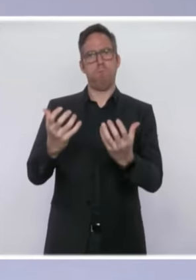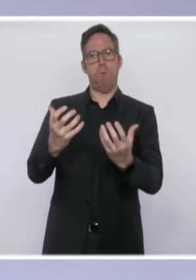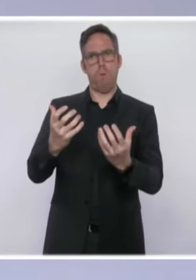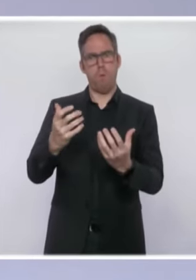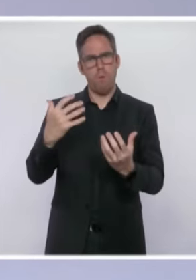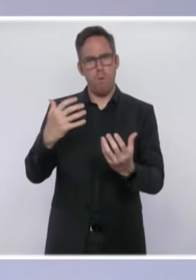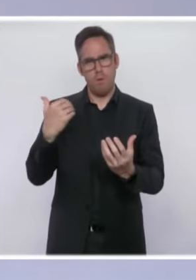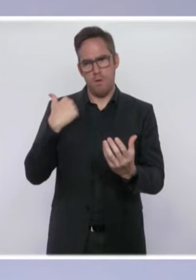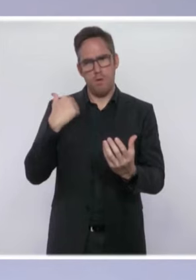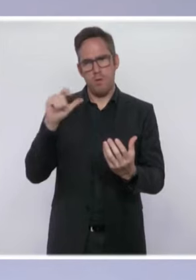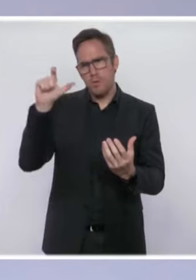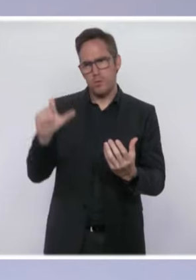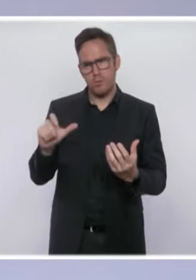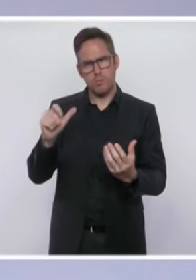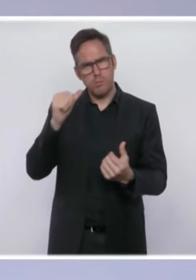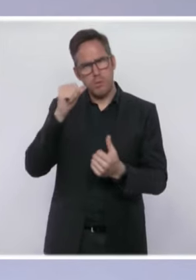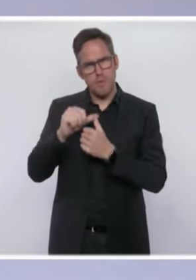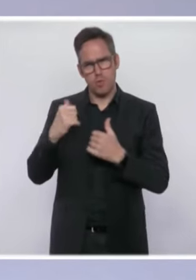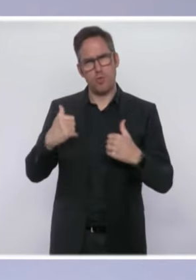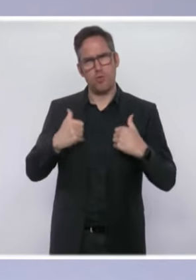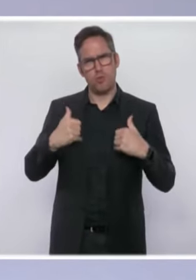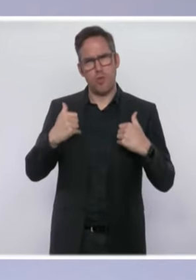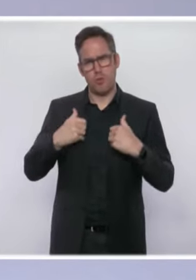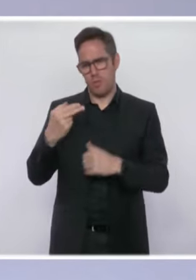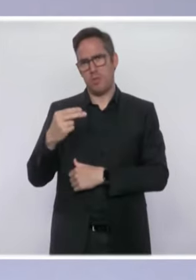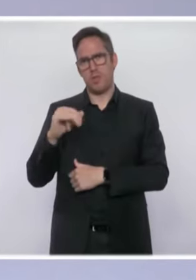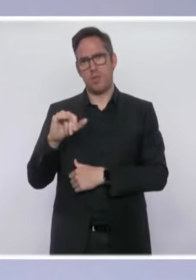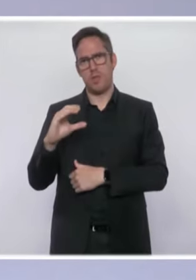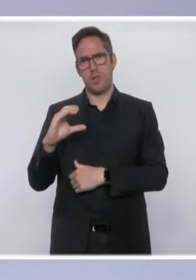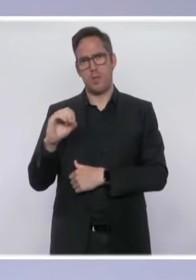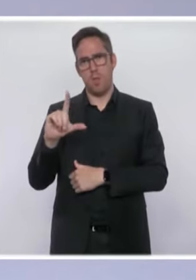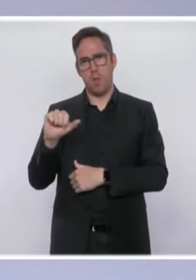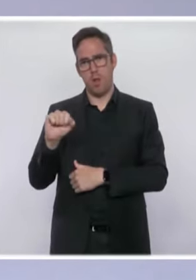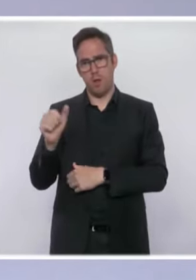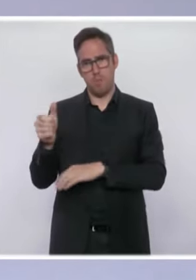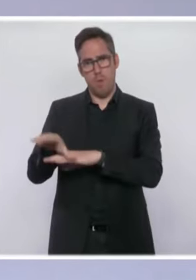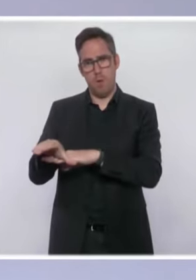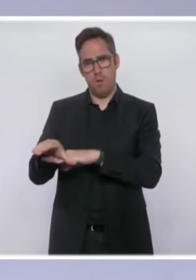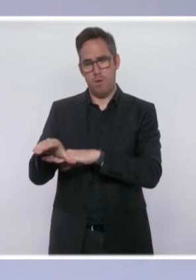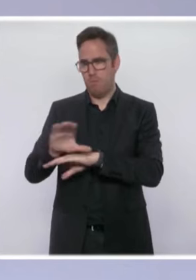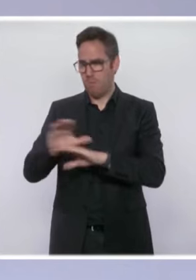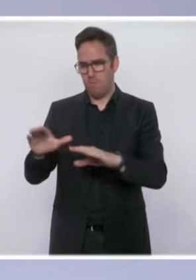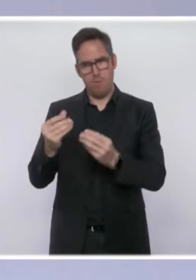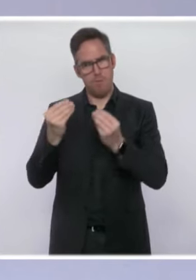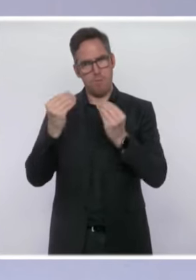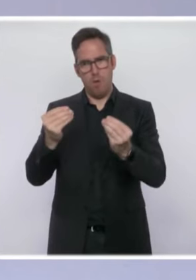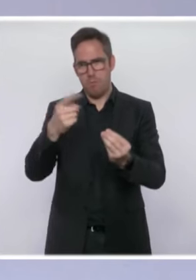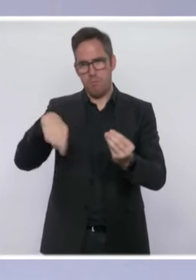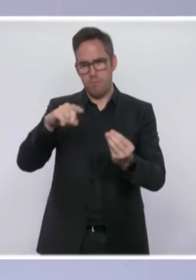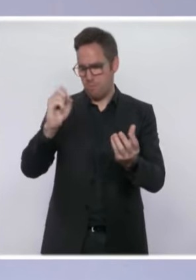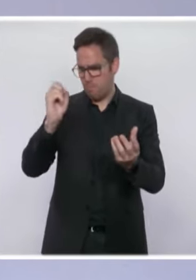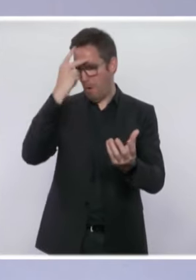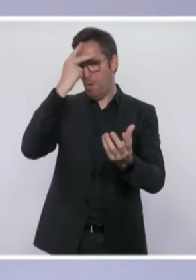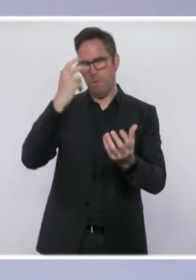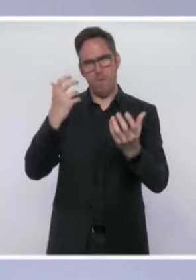au décès tragique du jeune Nicolas. Il a souhaité qu'il y un électrochoc dans l'ensemble du monde